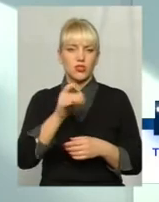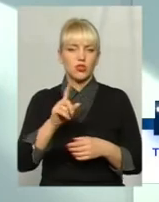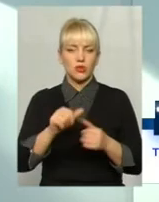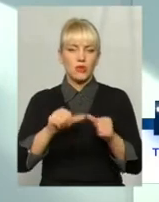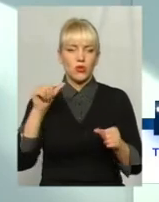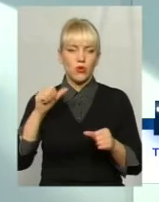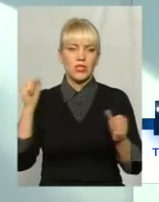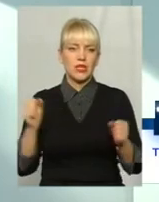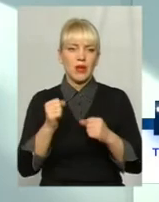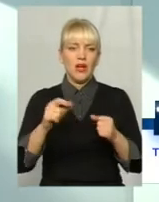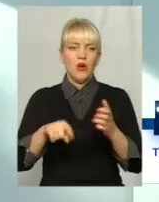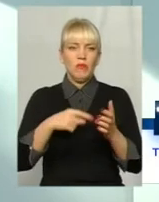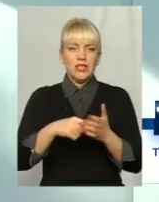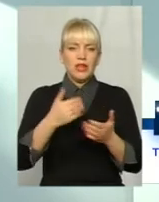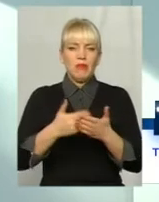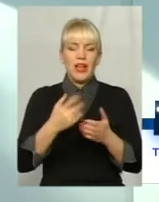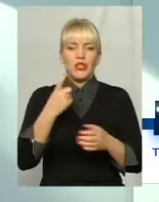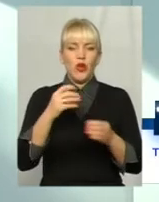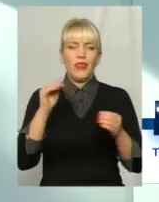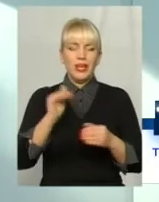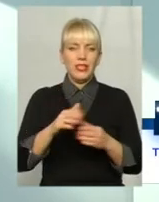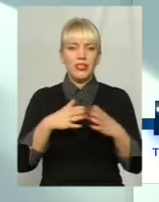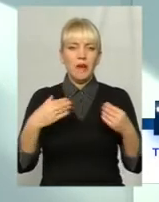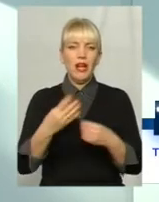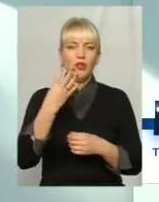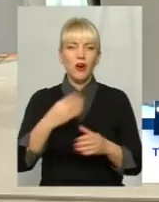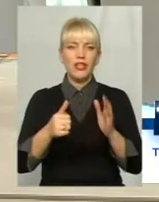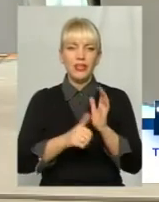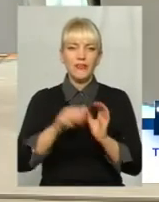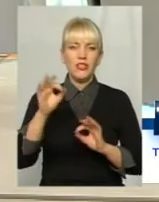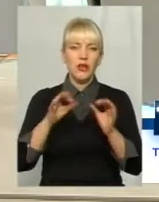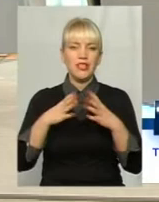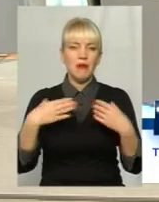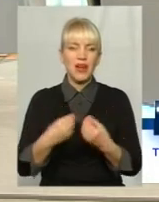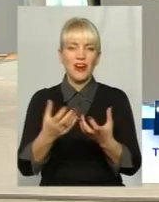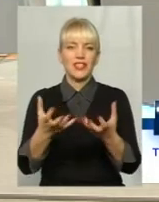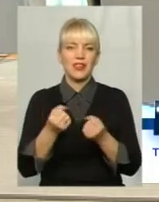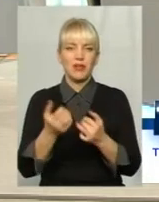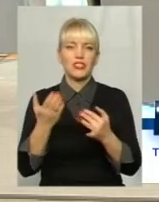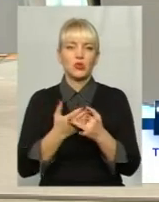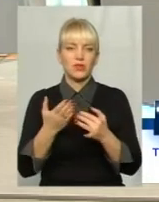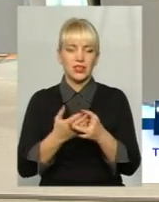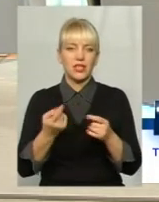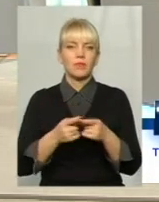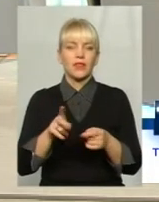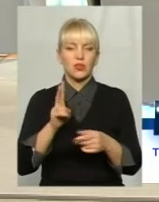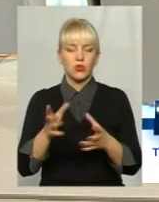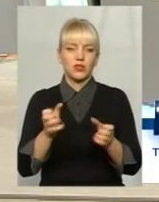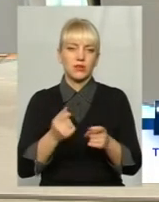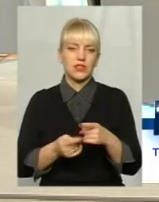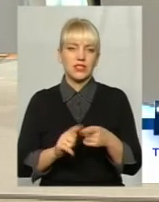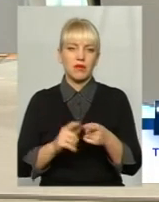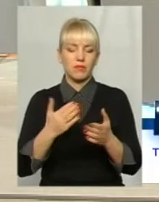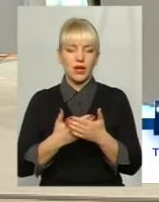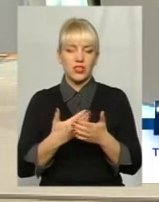зими в нас в місті біля 100 тисяч сімей, 46% сімей отримували субсидії. Тобто, хто отримує, це майже в